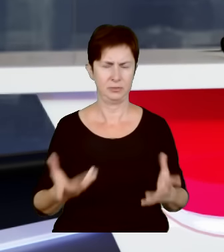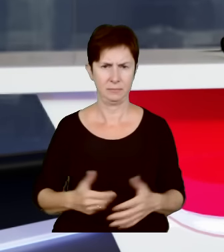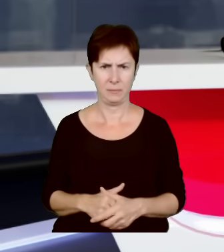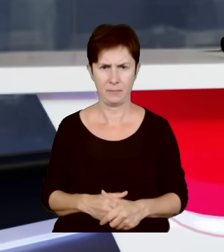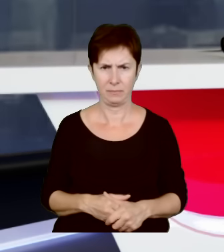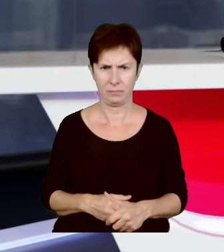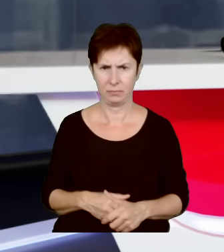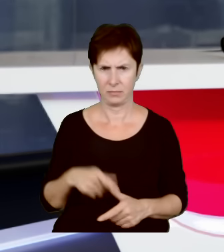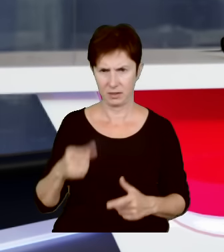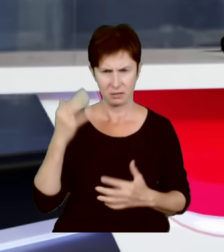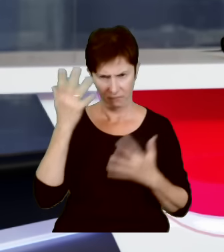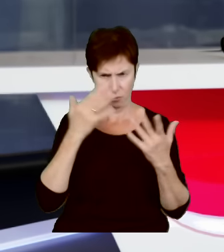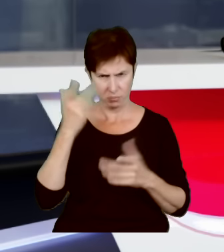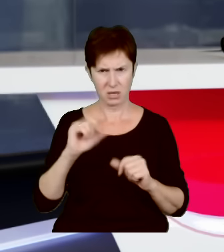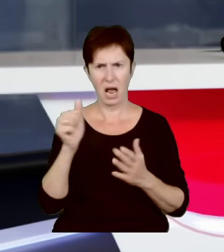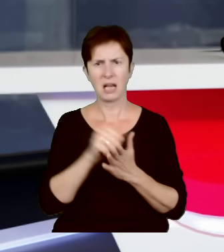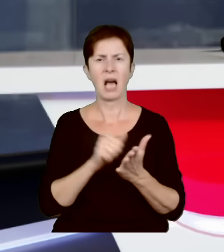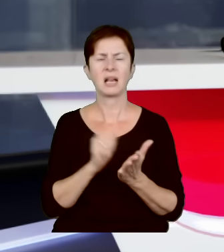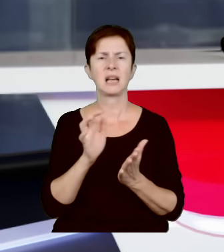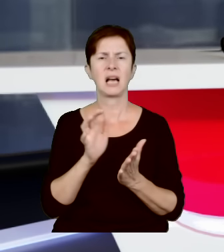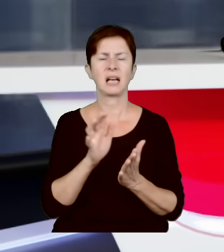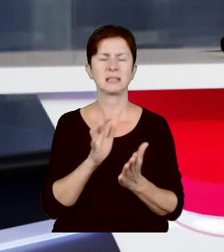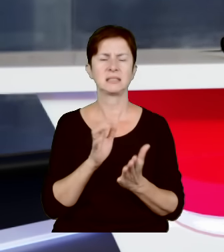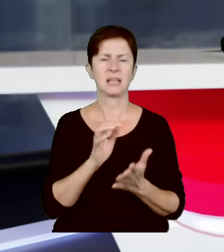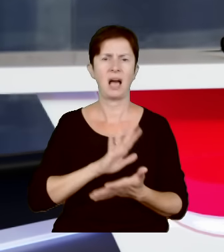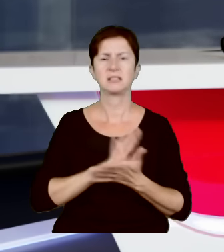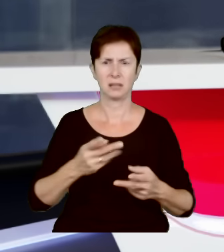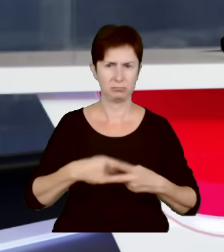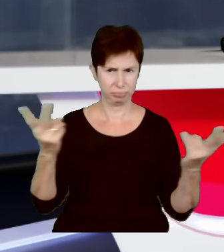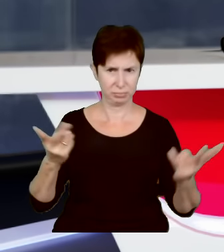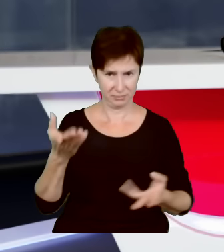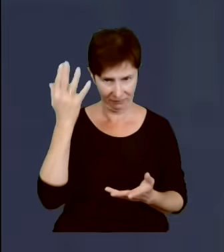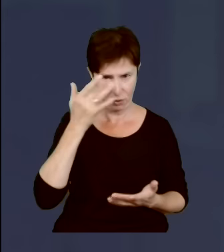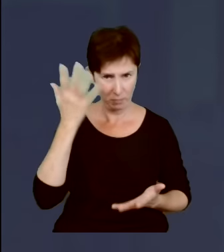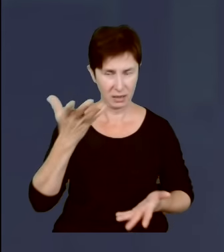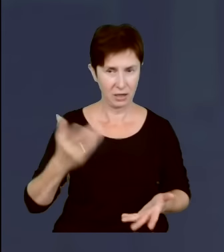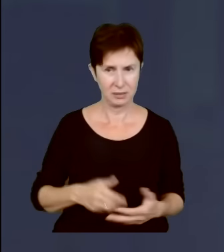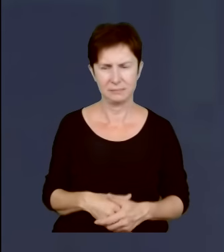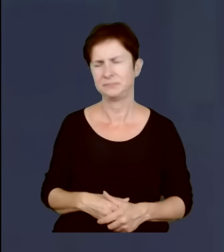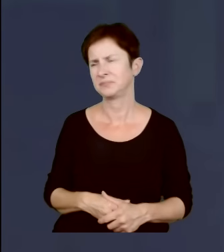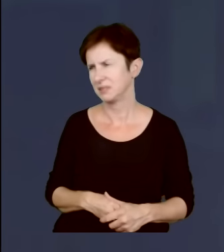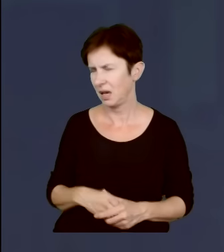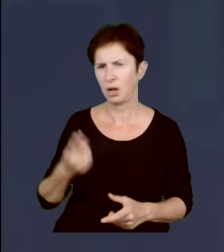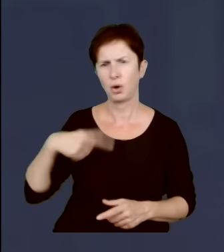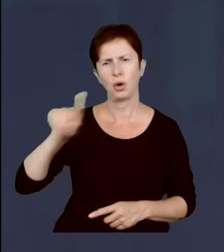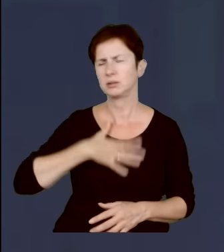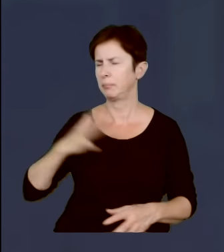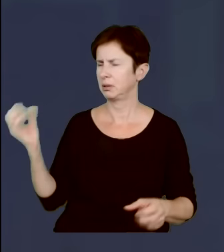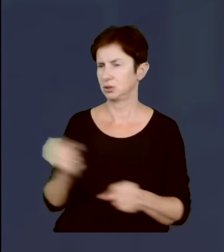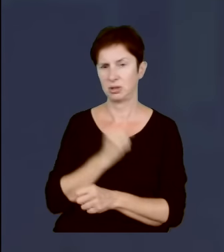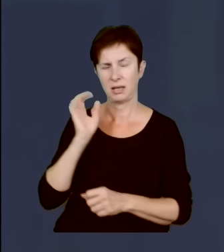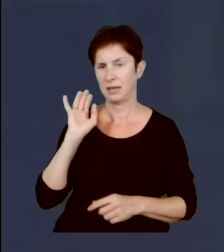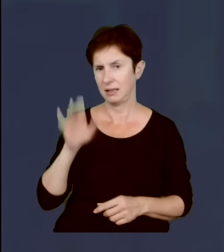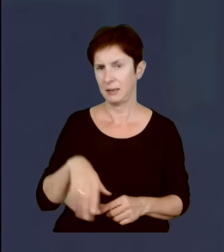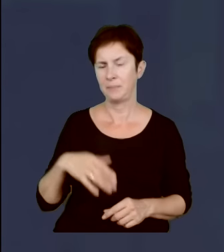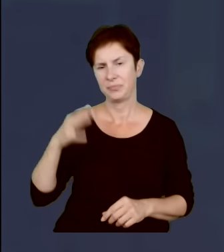wyobraża te nagłówki wszystkich gazet, wszystkie telewizje? Oczywiście, ale to jest taka arogancja, jak ten znany